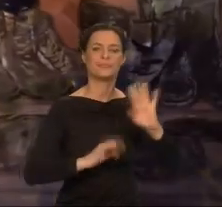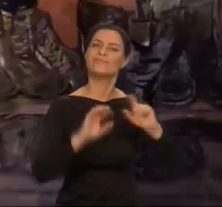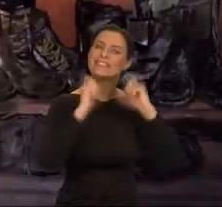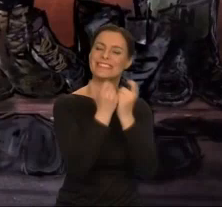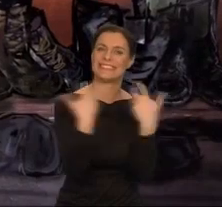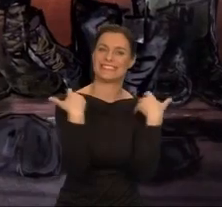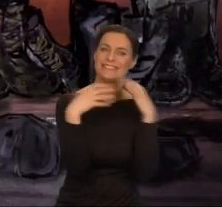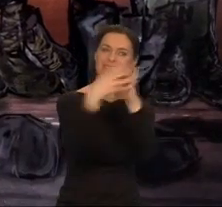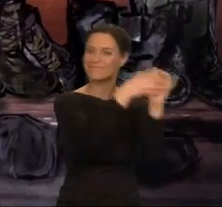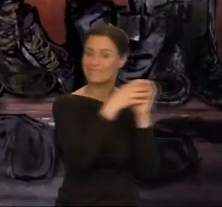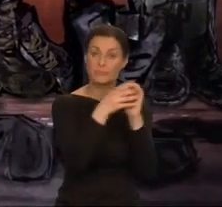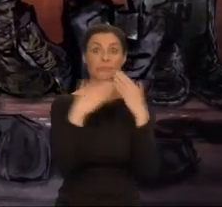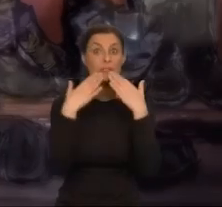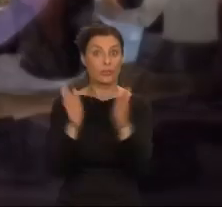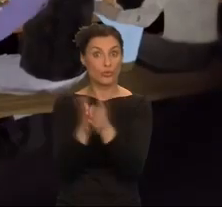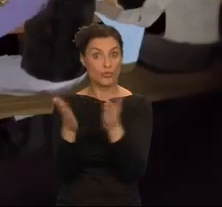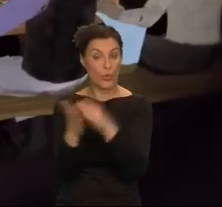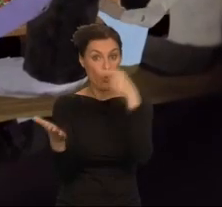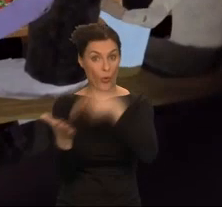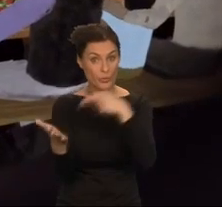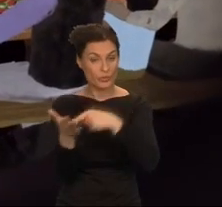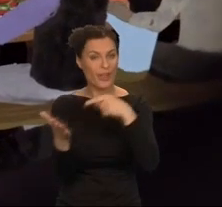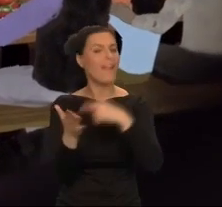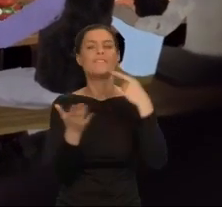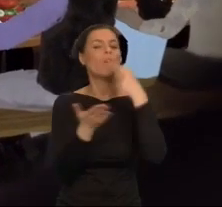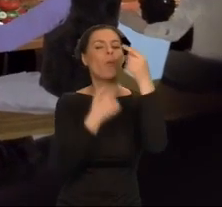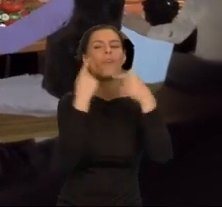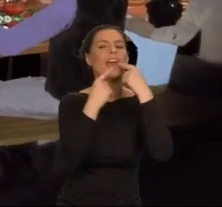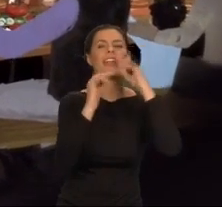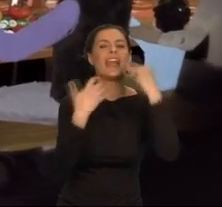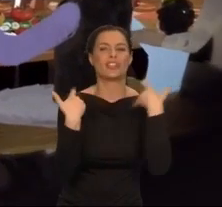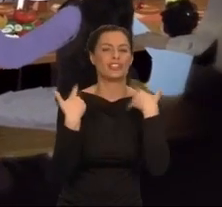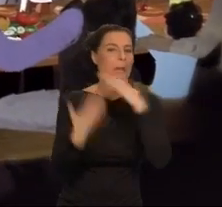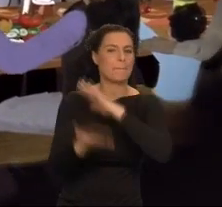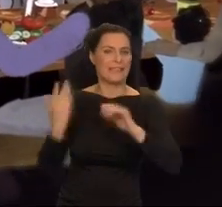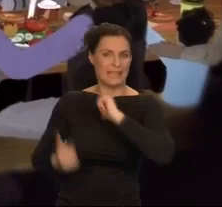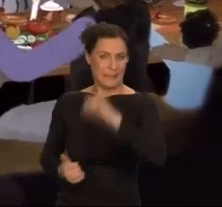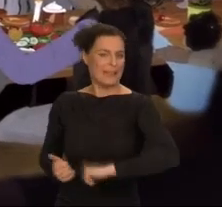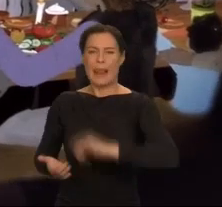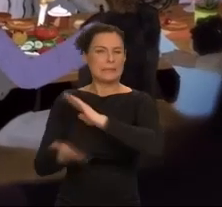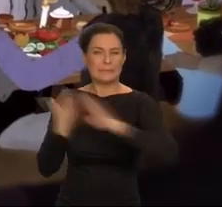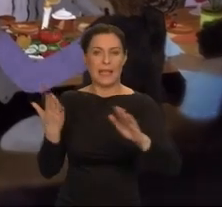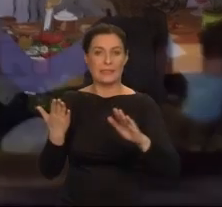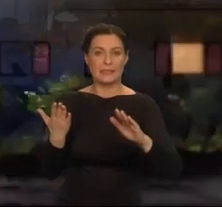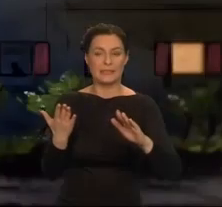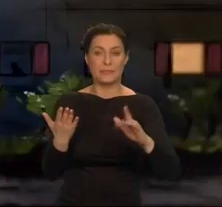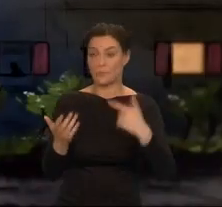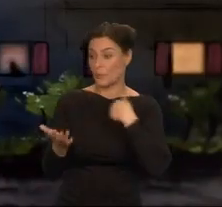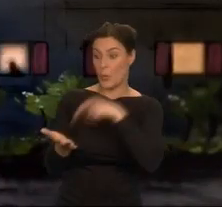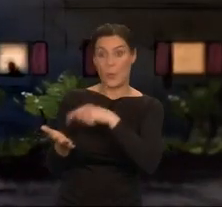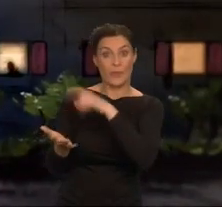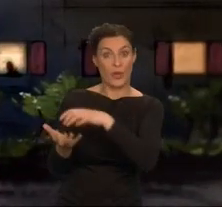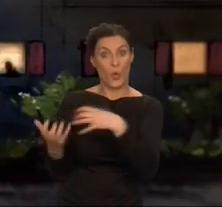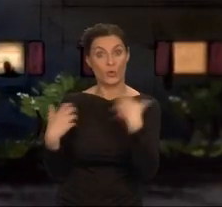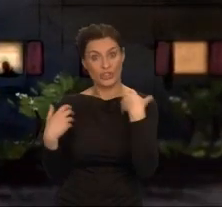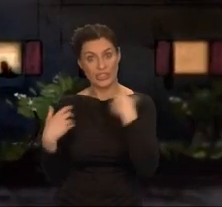Wydziedziczeni pokazują, jak wyglądałoby życie poza kapitalizmem. Powieść uświadamia nam, że nie żyjemy w jedyny możliwy dla